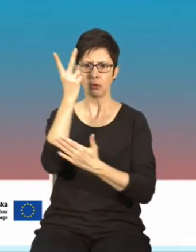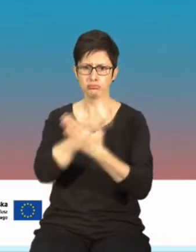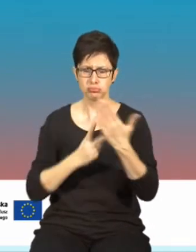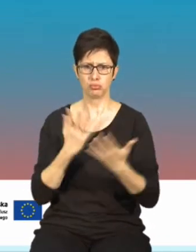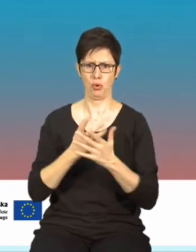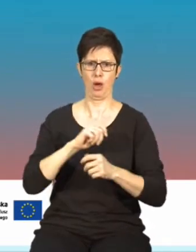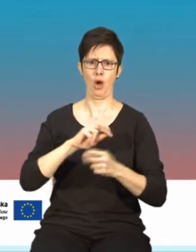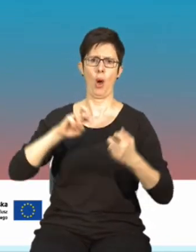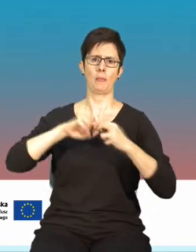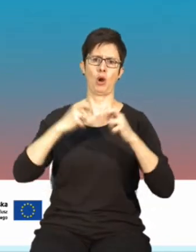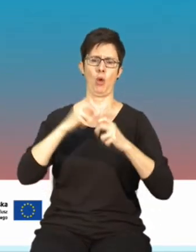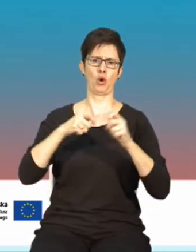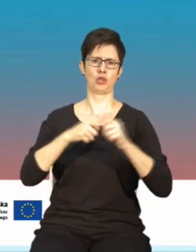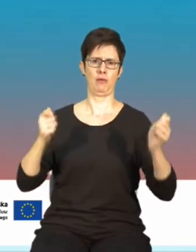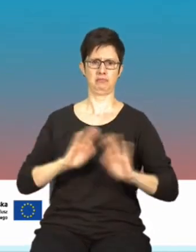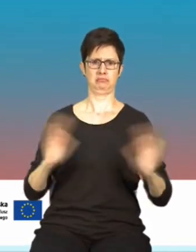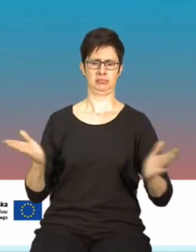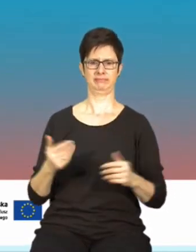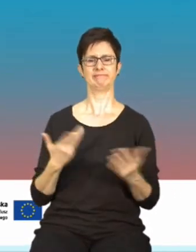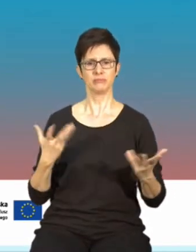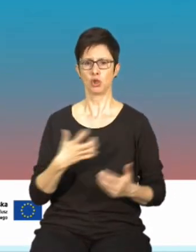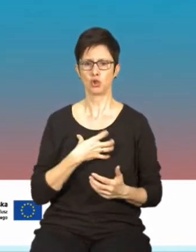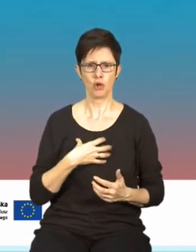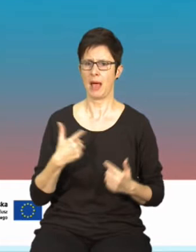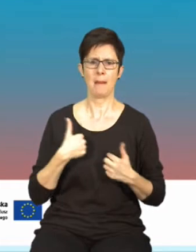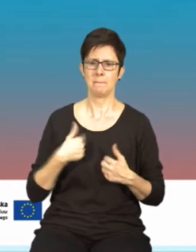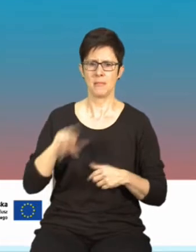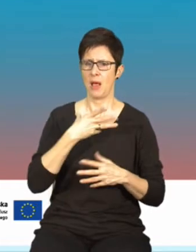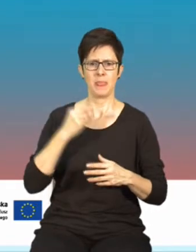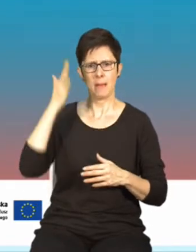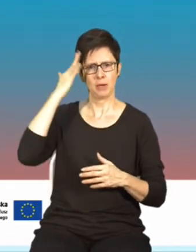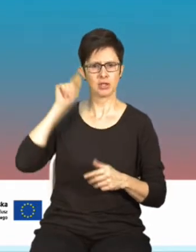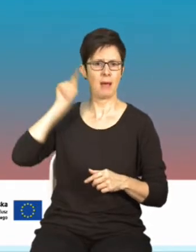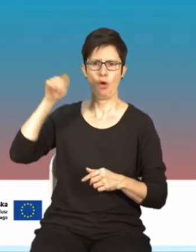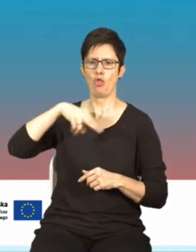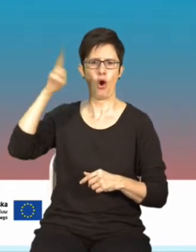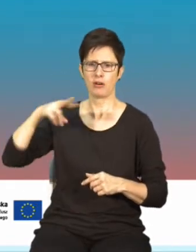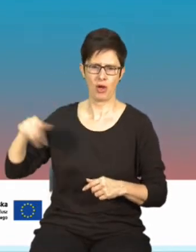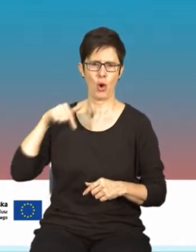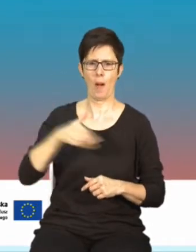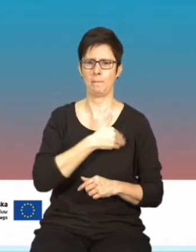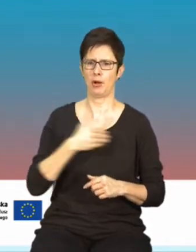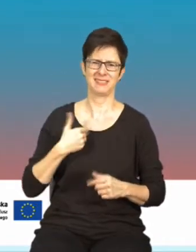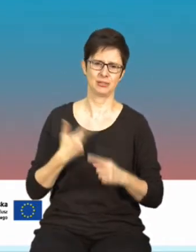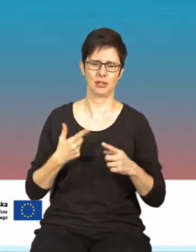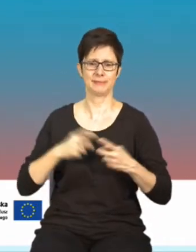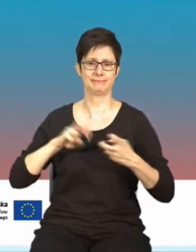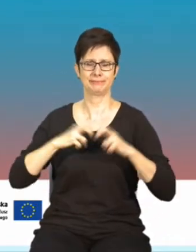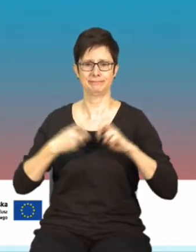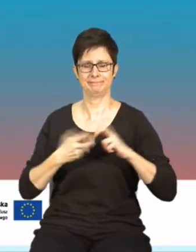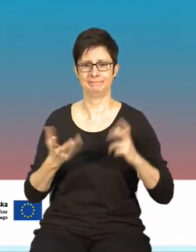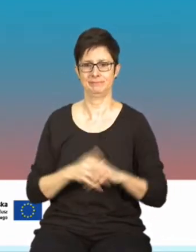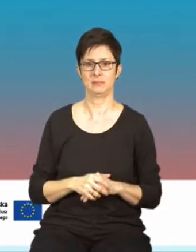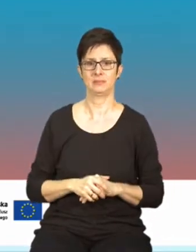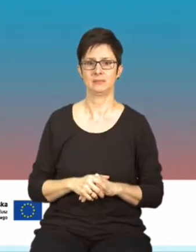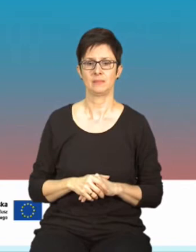problem. Nie mieszkamy w Norwegii, tutaj w Polsce to wszystko nie wygląda tak prosto. I dewaluacja tytułów